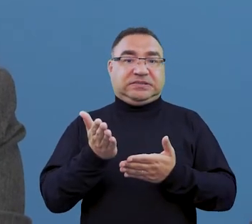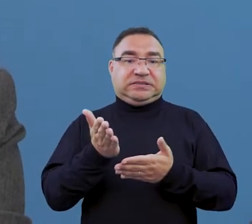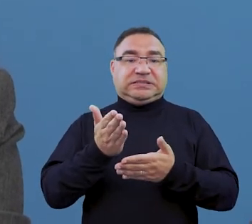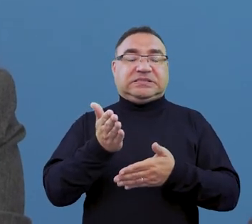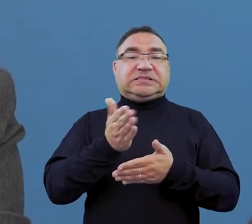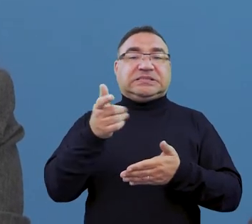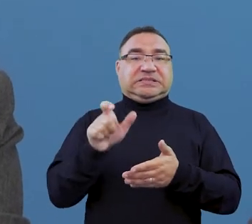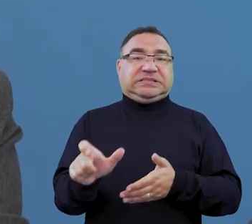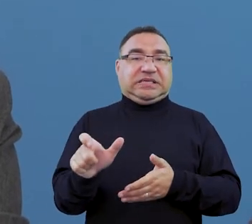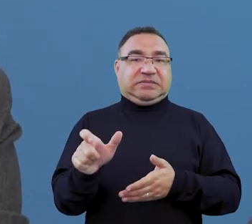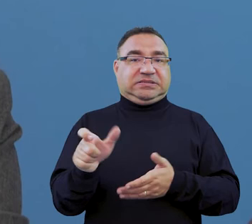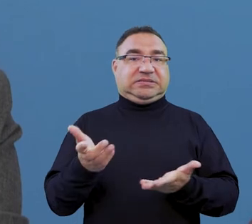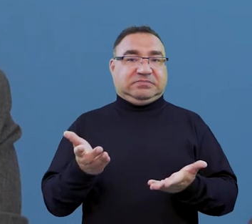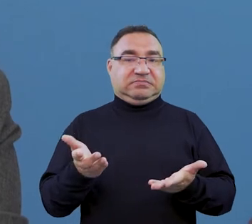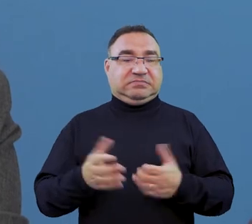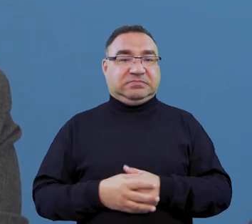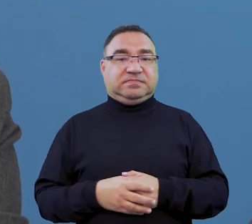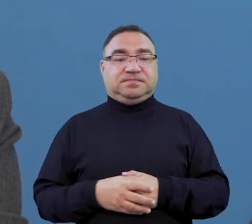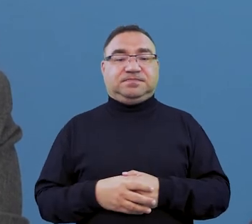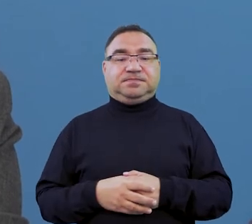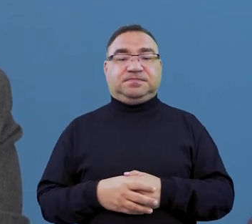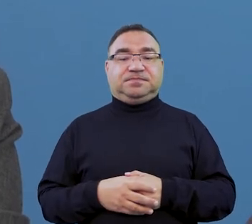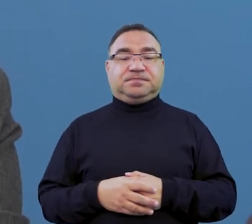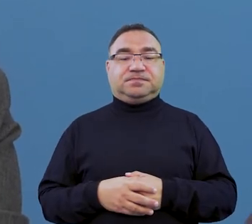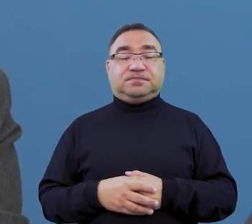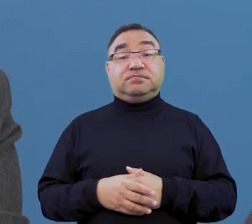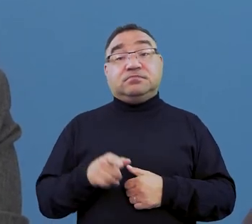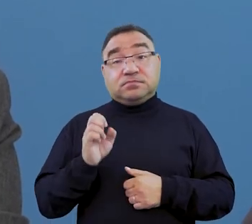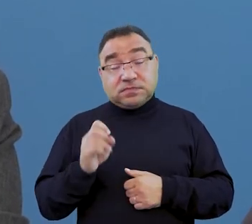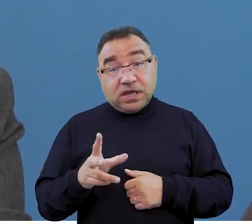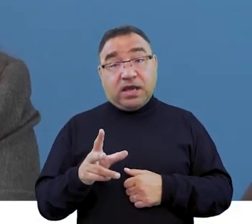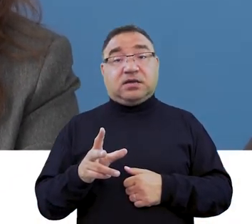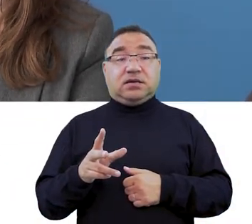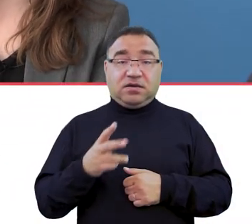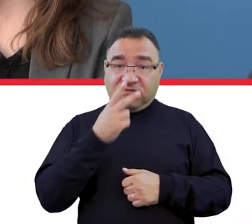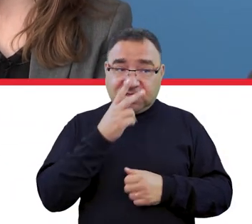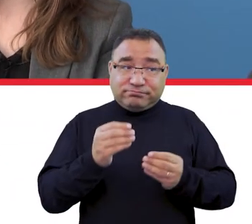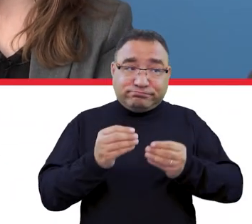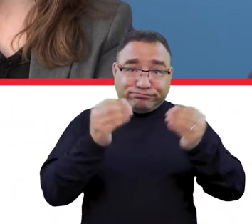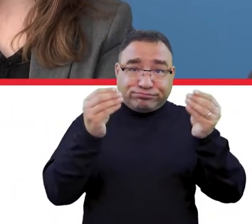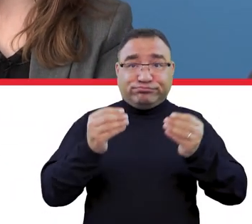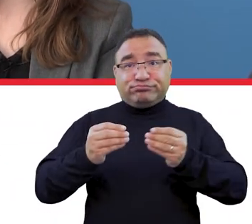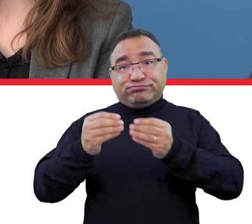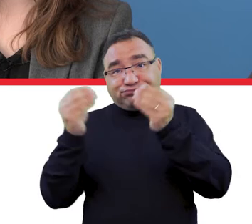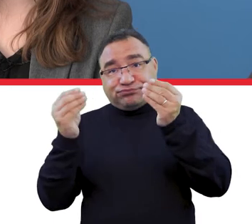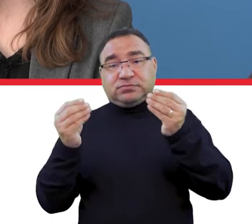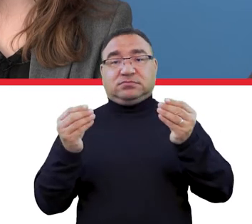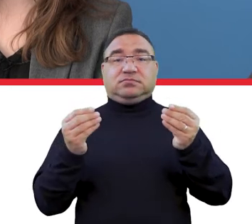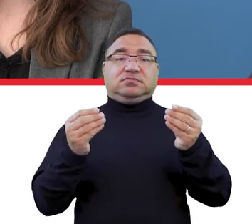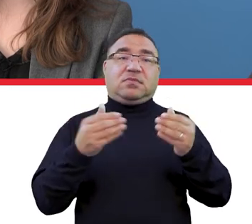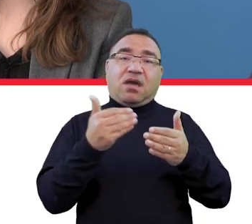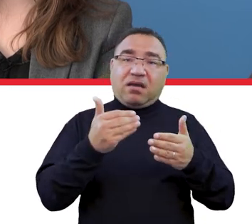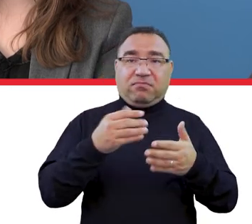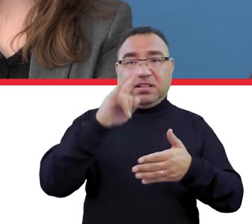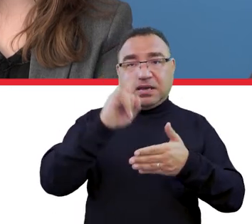komentarz od autorki pytania. Oczywiście te rozwiązania się rozwijają i M-legitymacja